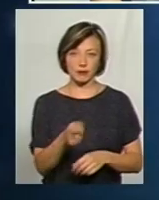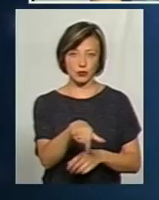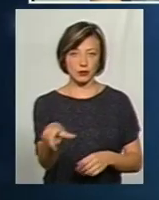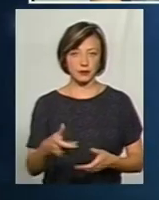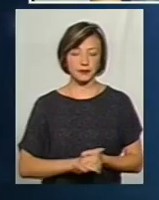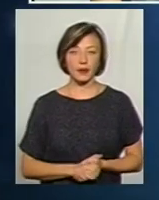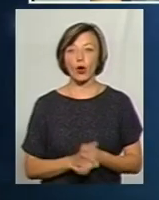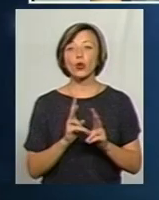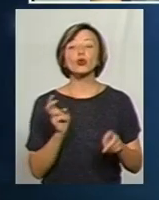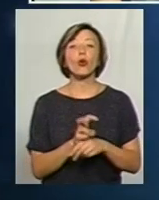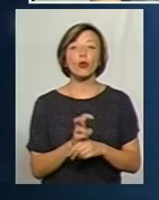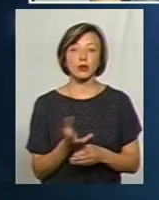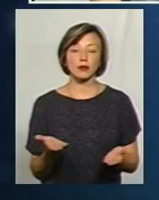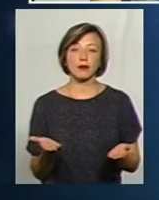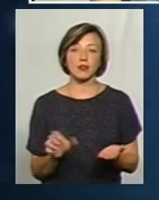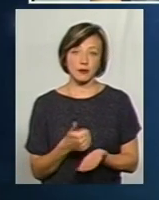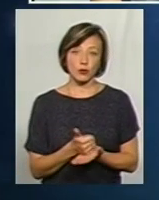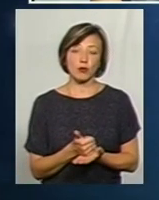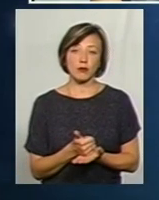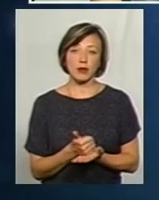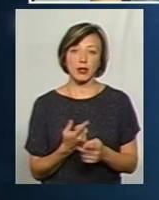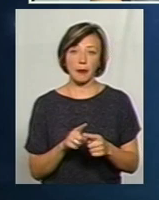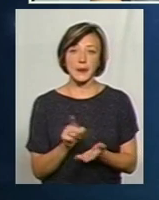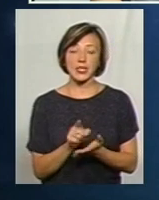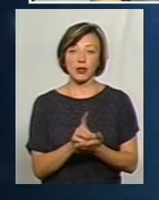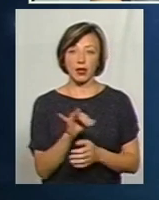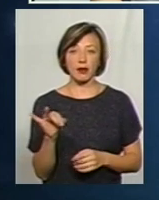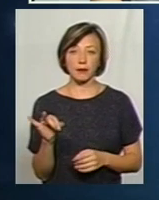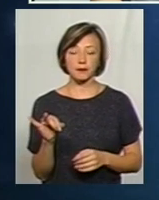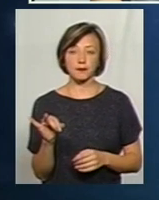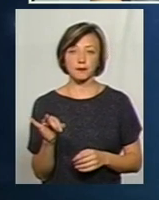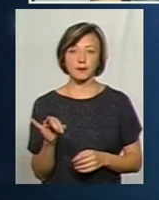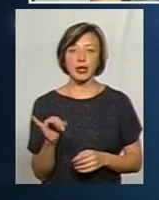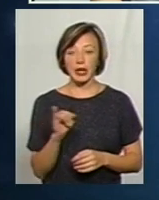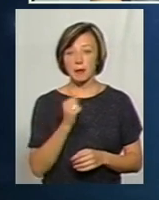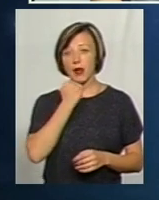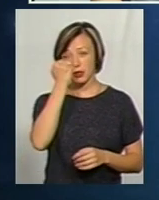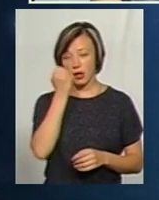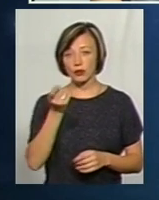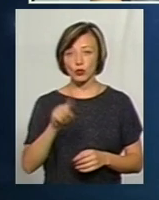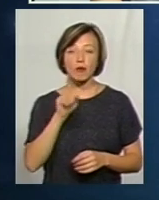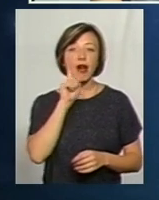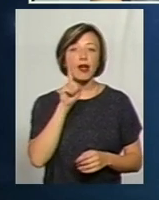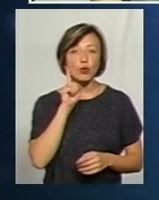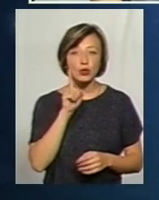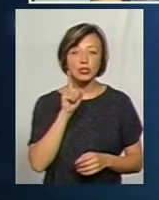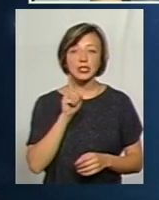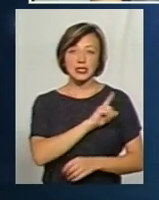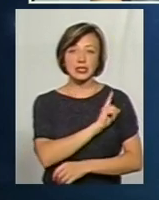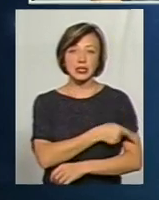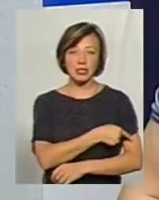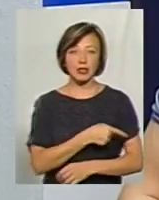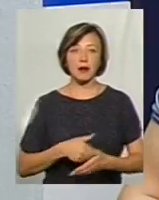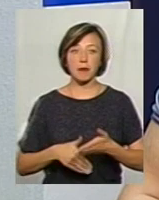В основном, кто ходит там? Ходят в основном у нас это пенсионеры. И благодаря тому, что молодежь очень сильно